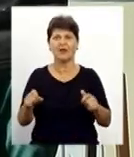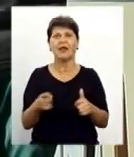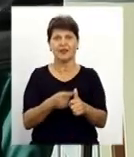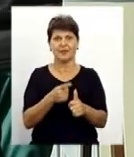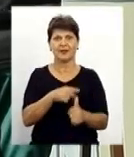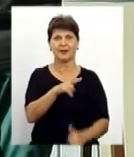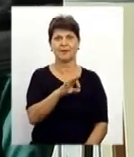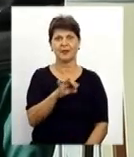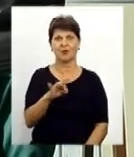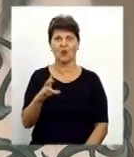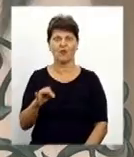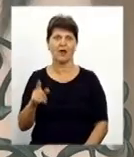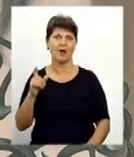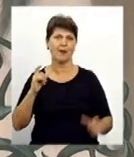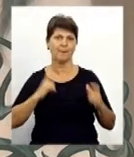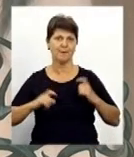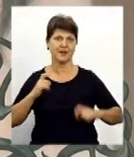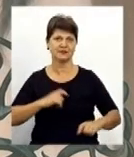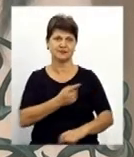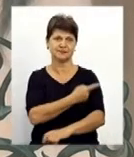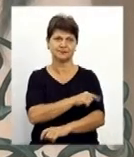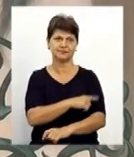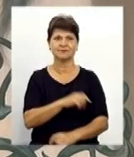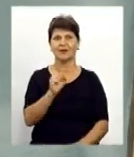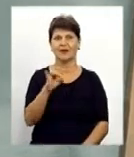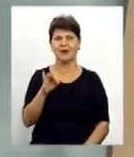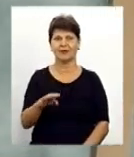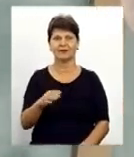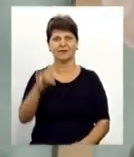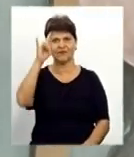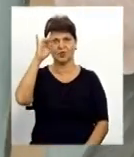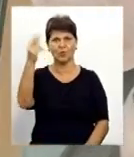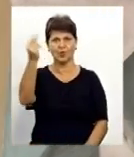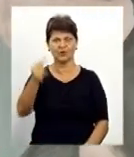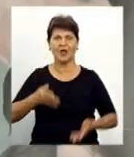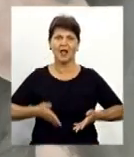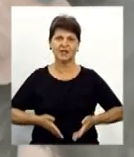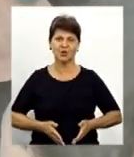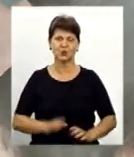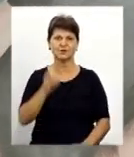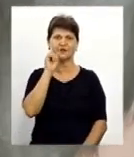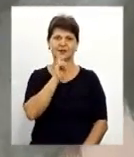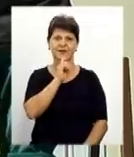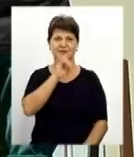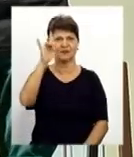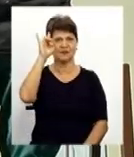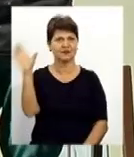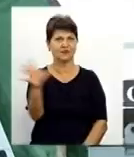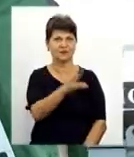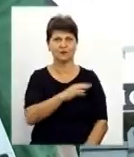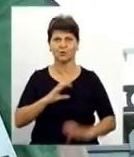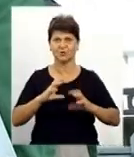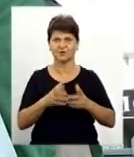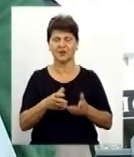і медичний університет. Ну, Надан Айтман – це відомий художник і народився в Вінниці, став відомим у всьому світі.